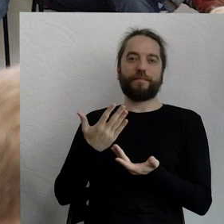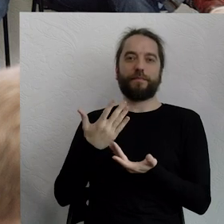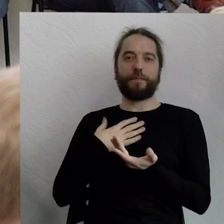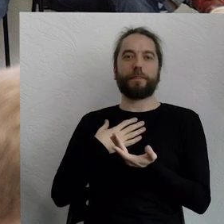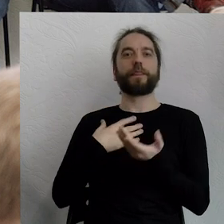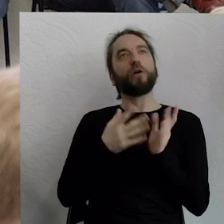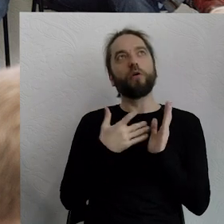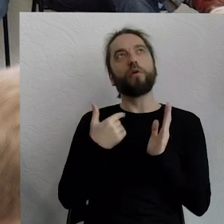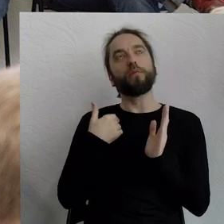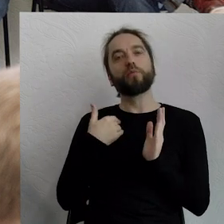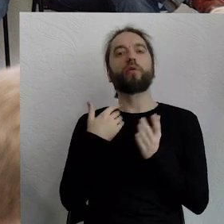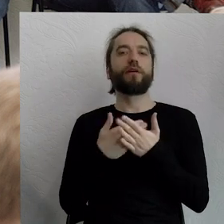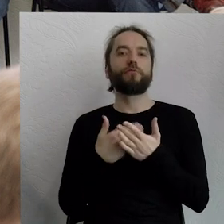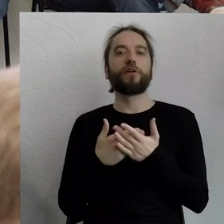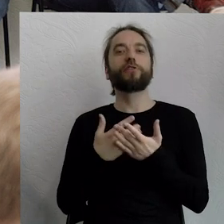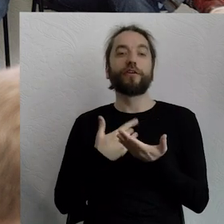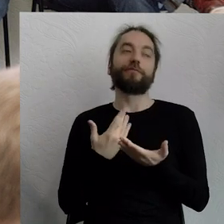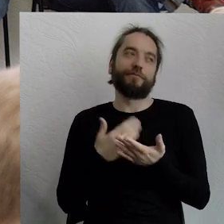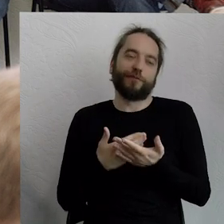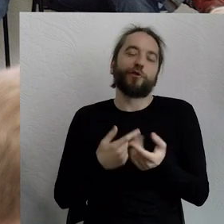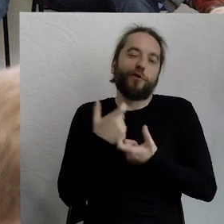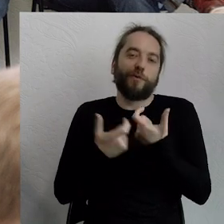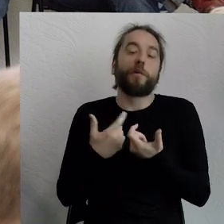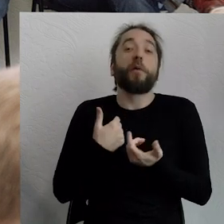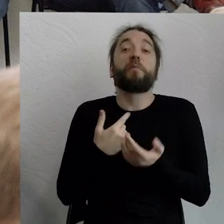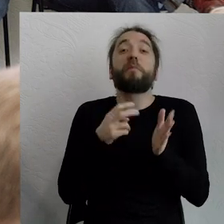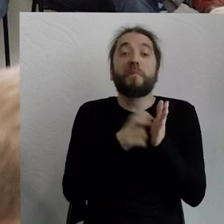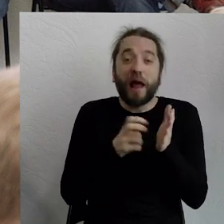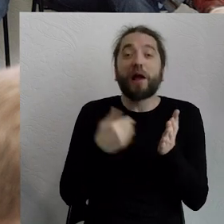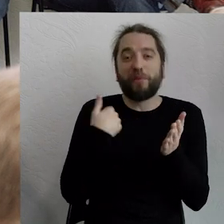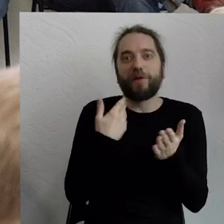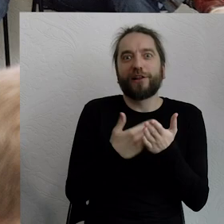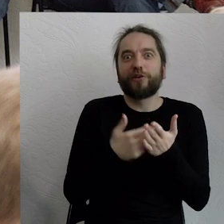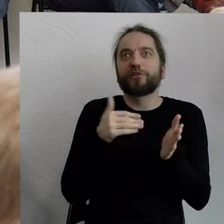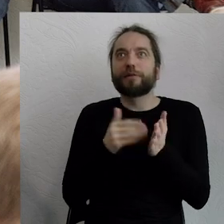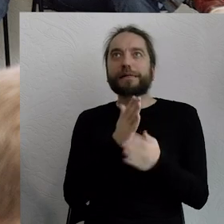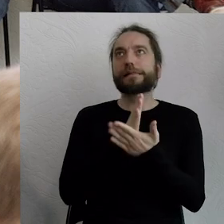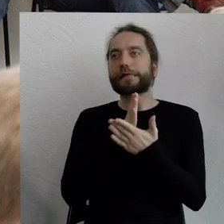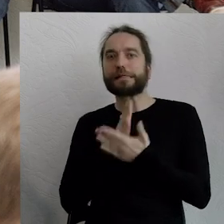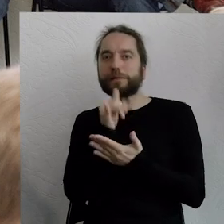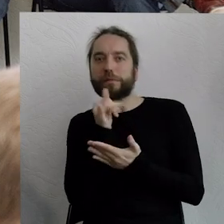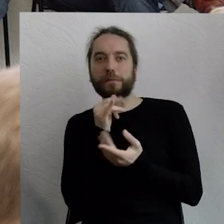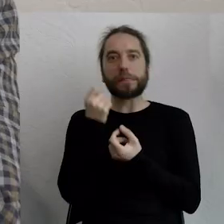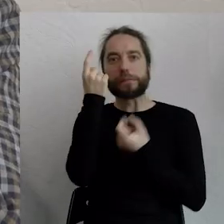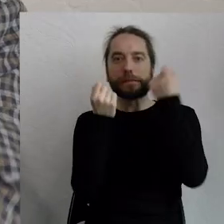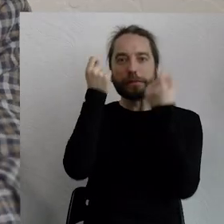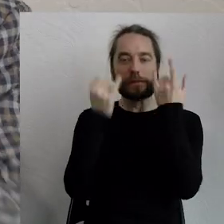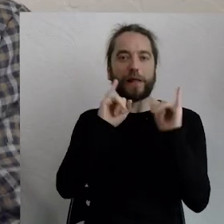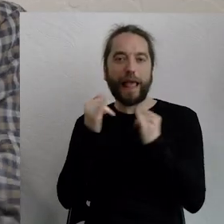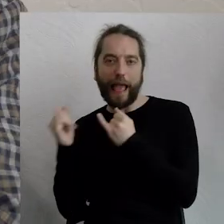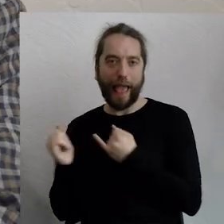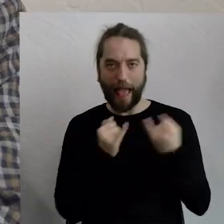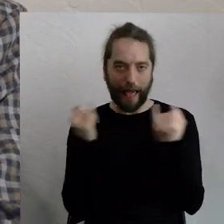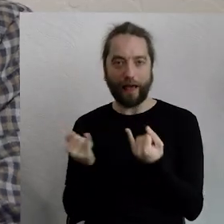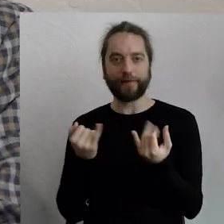To wynikało często z konieczności, właśnie z niedoboru, ale też było wyrazem niezwykej kreatywności. Nie wiem, jeżeli ktoś